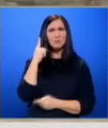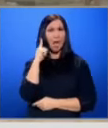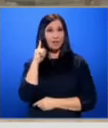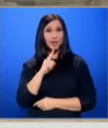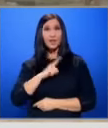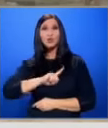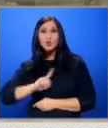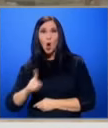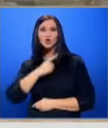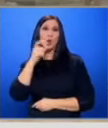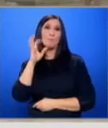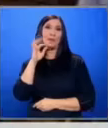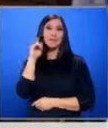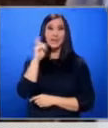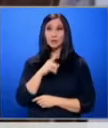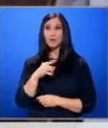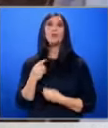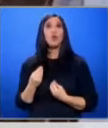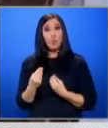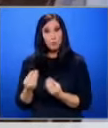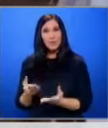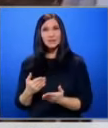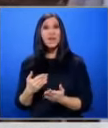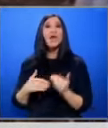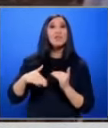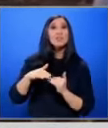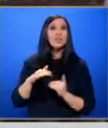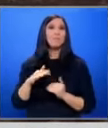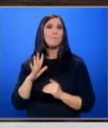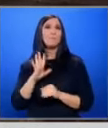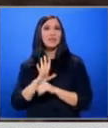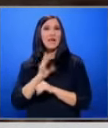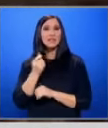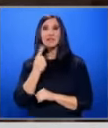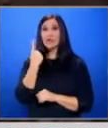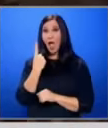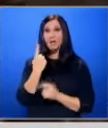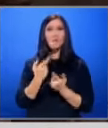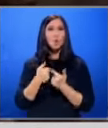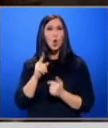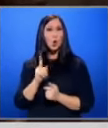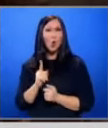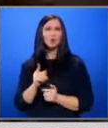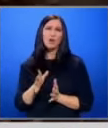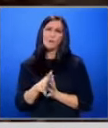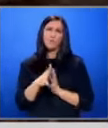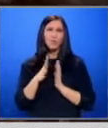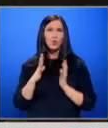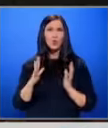до 151, до пронасене е над 15 лева за бройка, което е доста